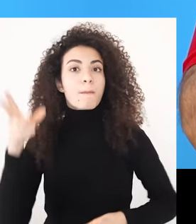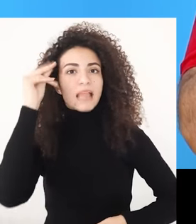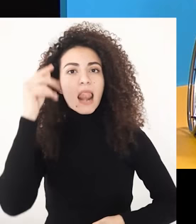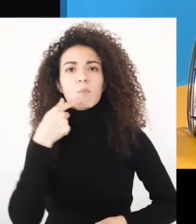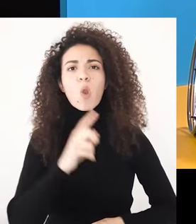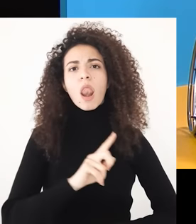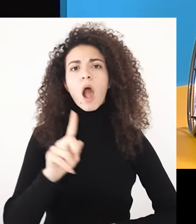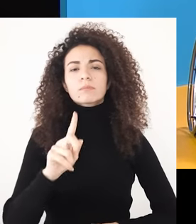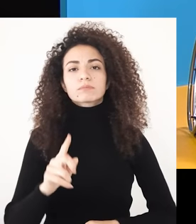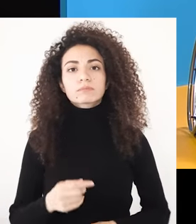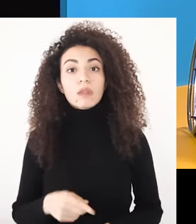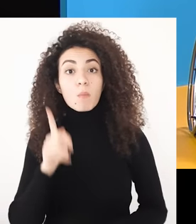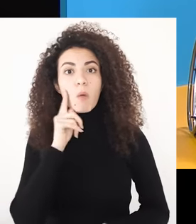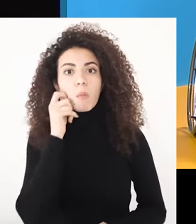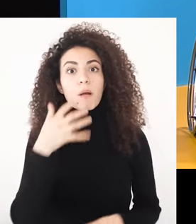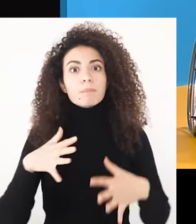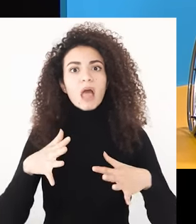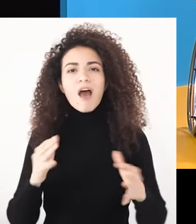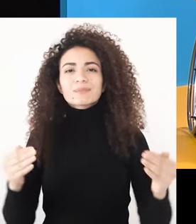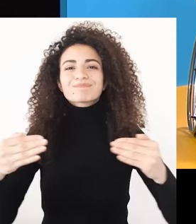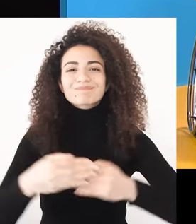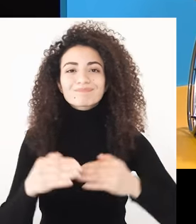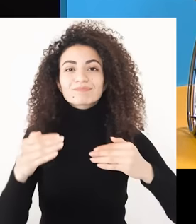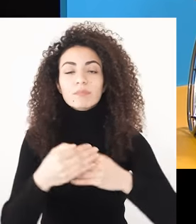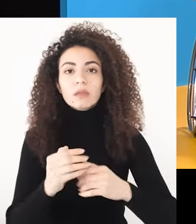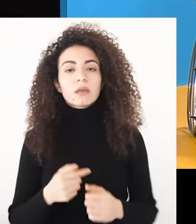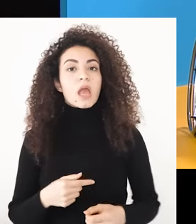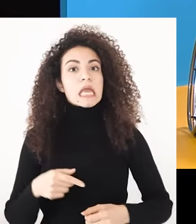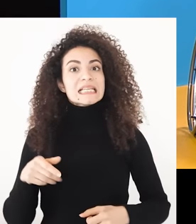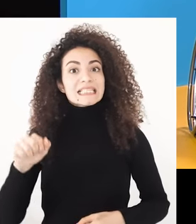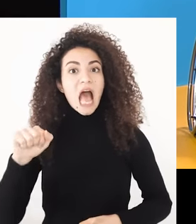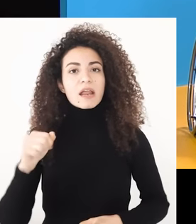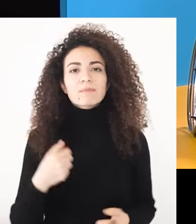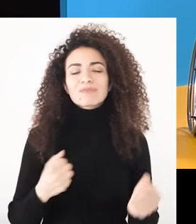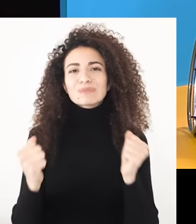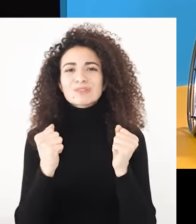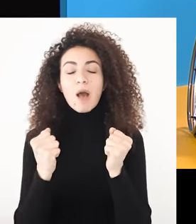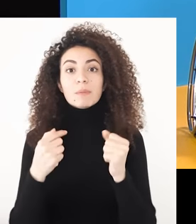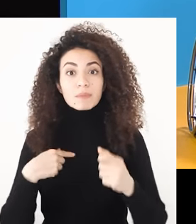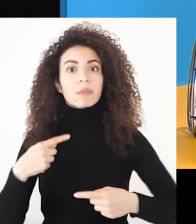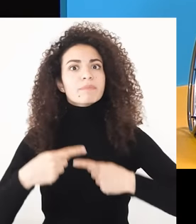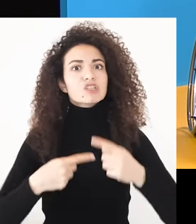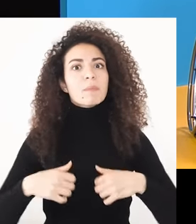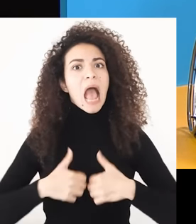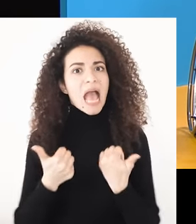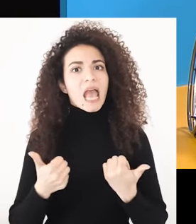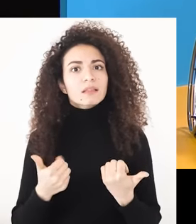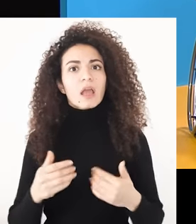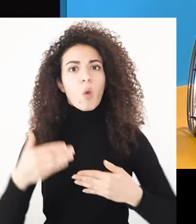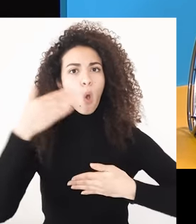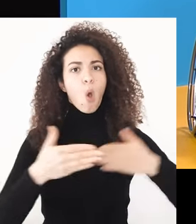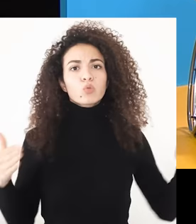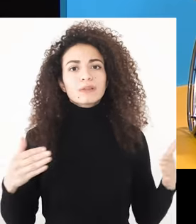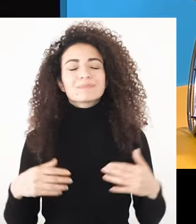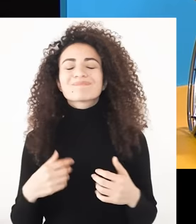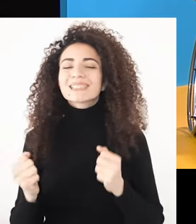لأ بحين أهلها كانوا يخافوا عليها ويخيطوها لأمر اللي شكل صعوبة لسارة باختبار الحياة وبناء معالم